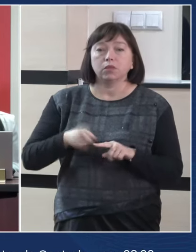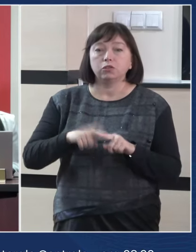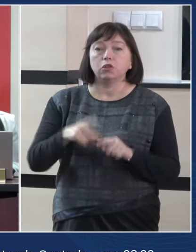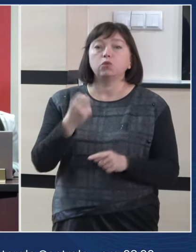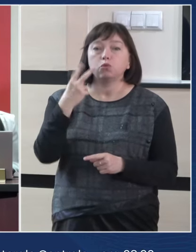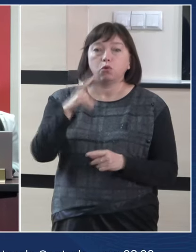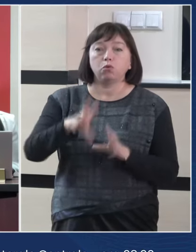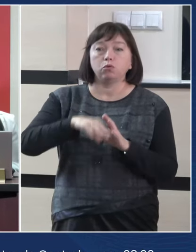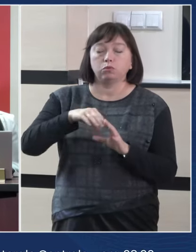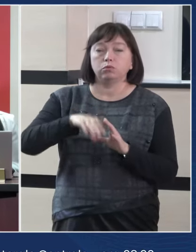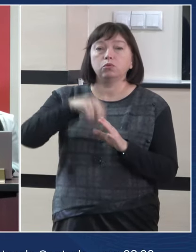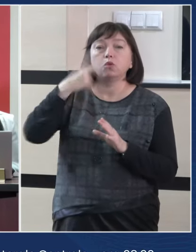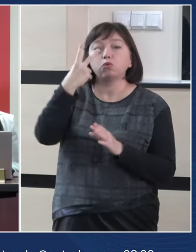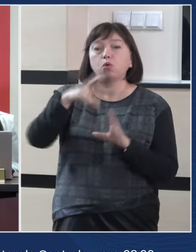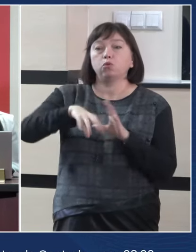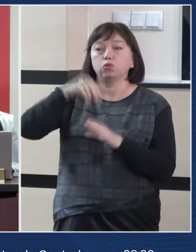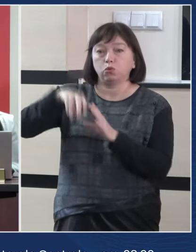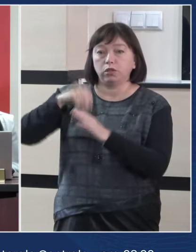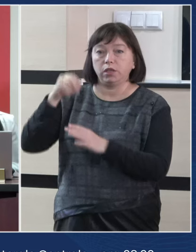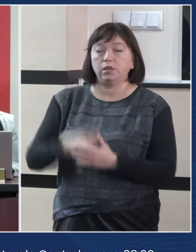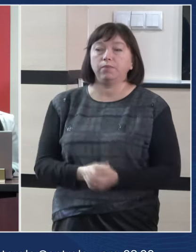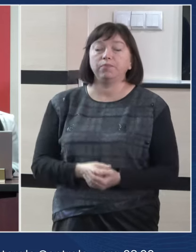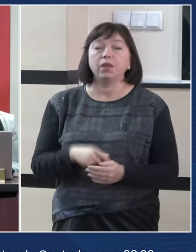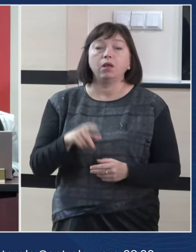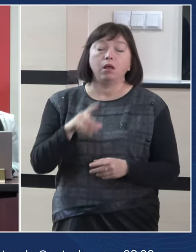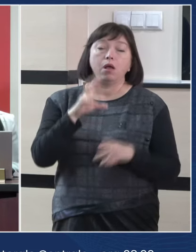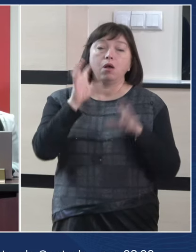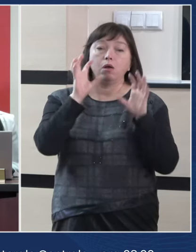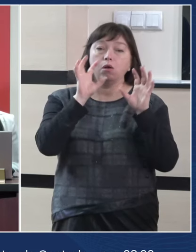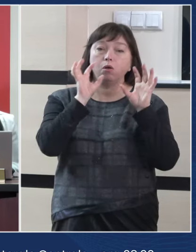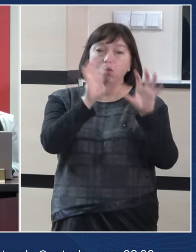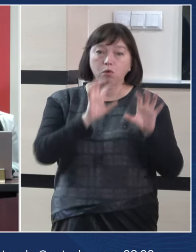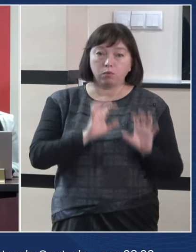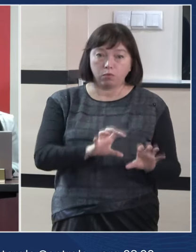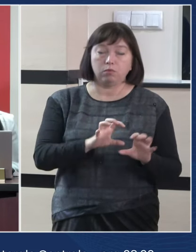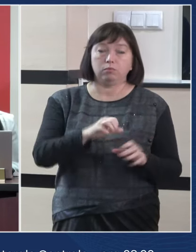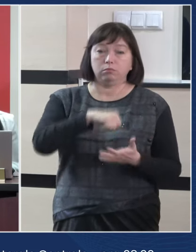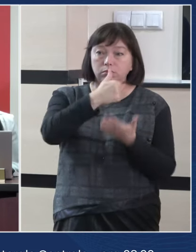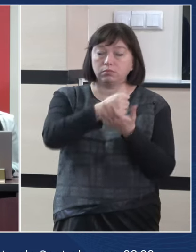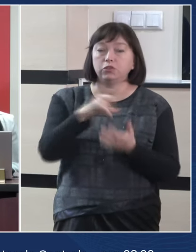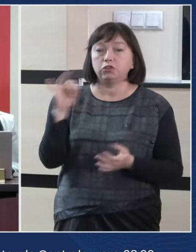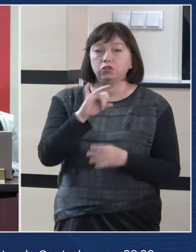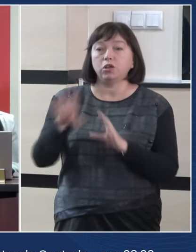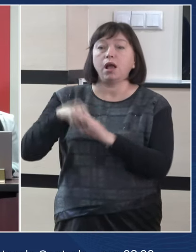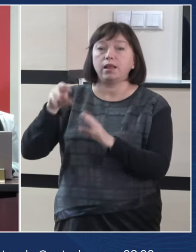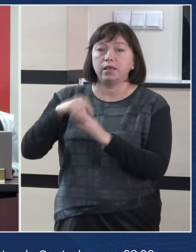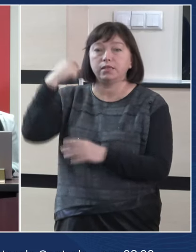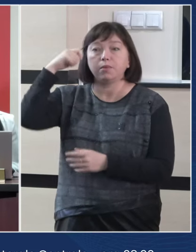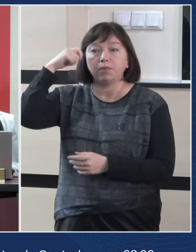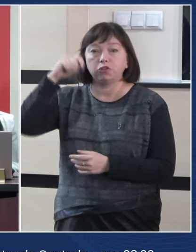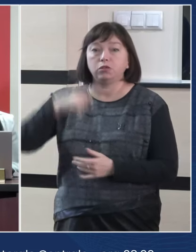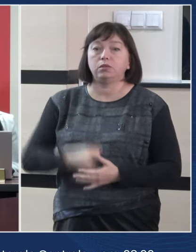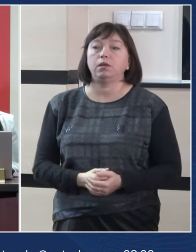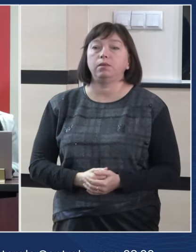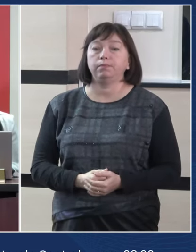două scrutine, referendumul Constituțional la Republican și alegerile prezidențiale.